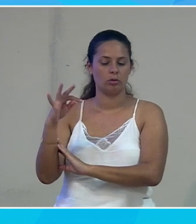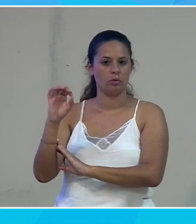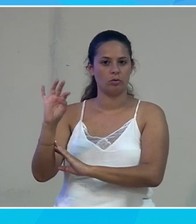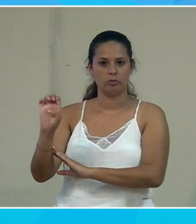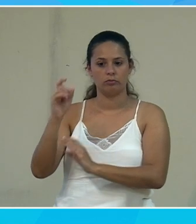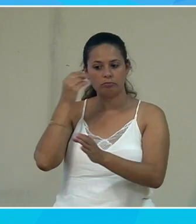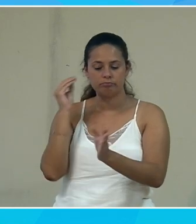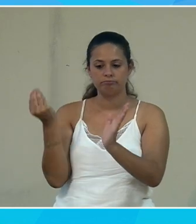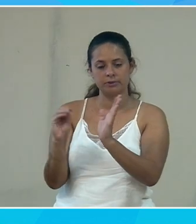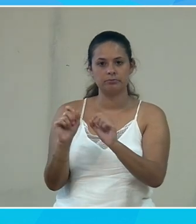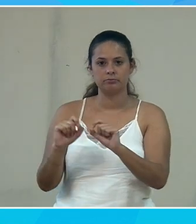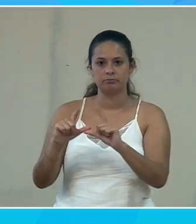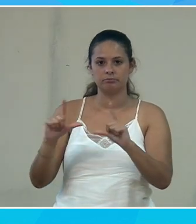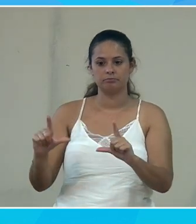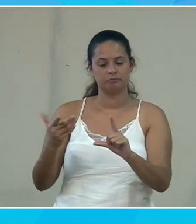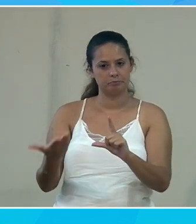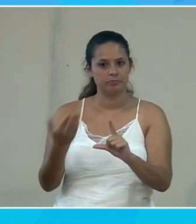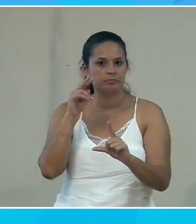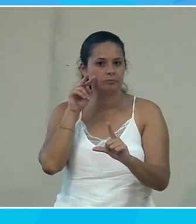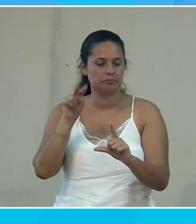fait entrer